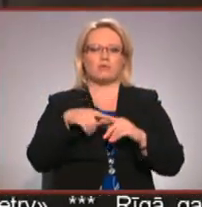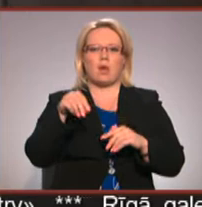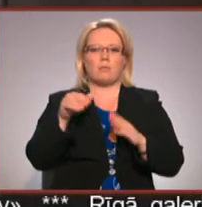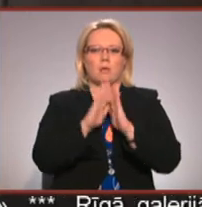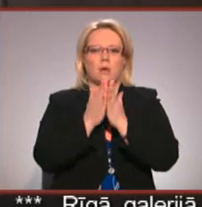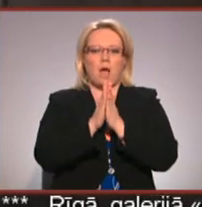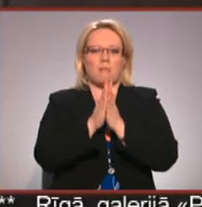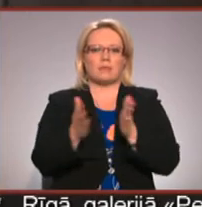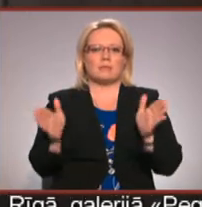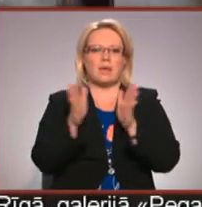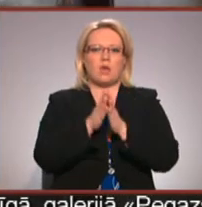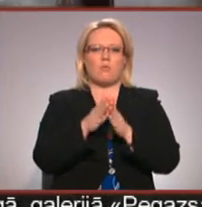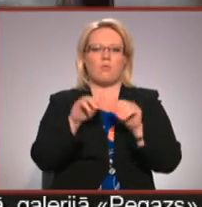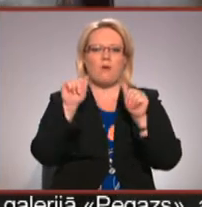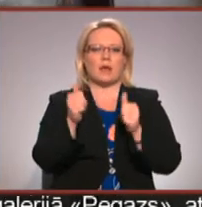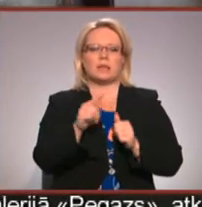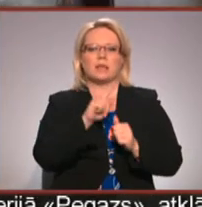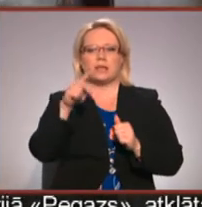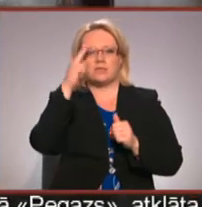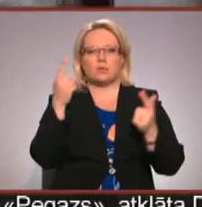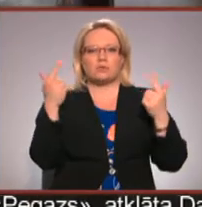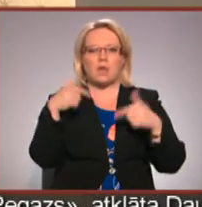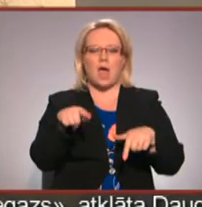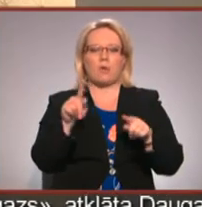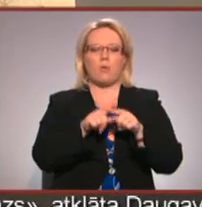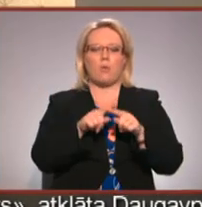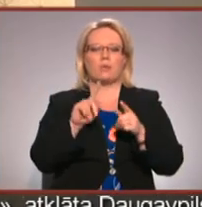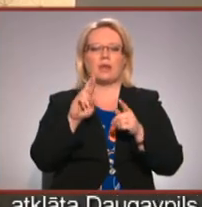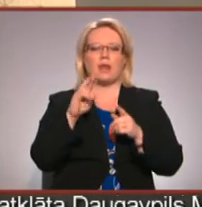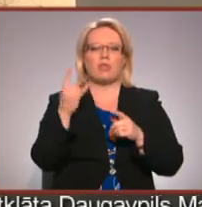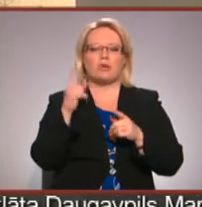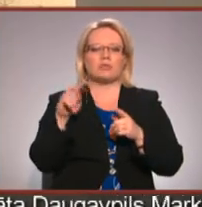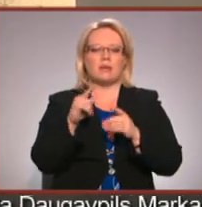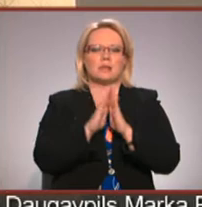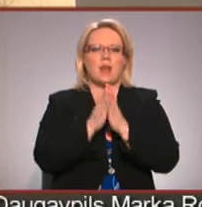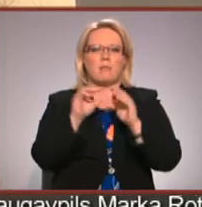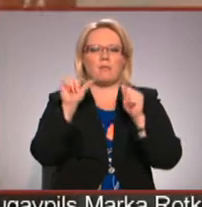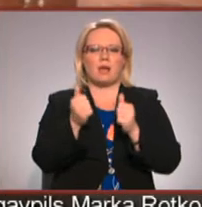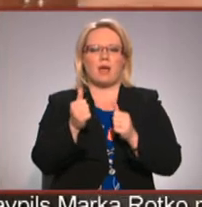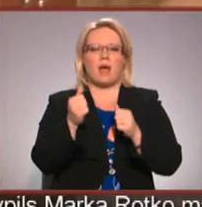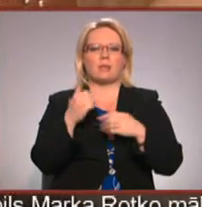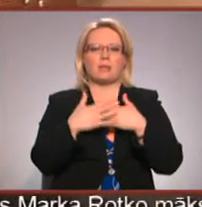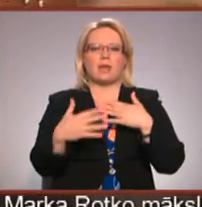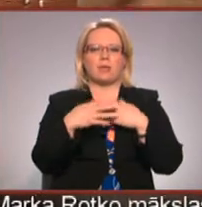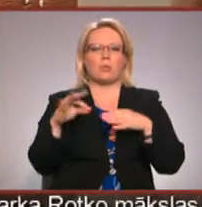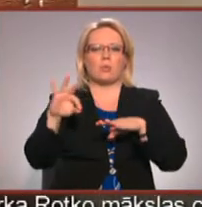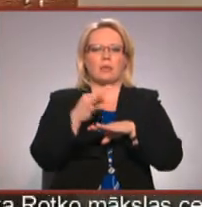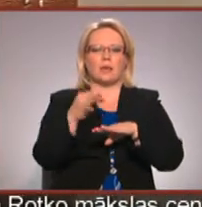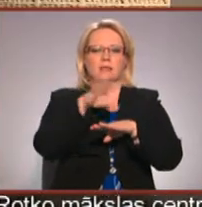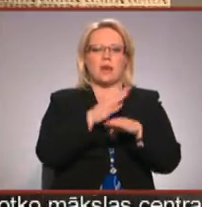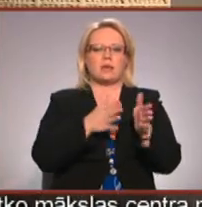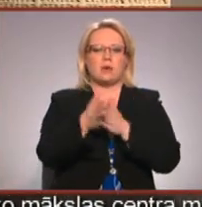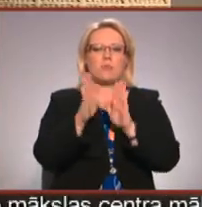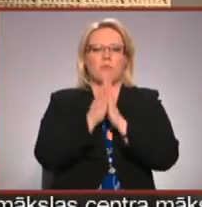grāmatasējuma variācijām, līdz pat viduslaiku un renesanses grāmatveidošanas stilām, kad līnu diegas gāja cauri burtnīcām un nādai,